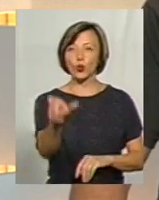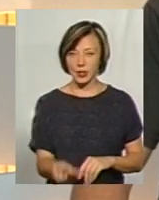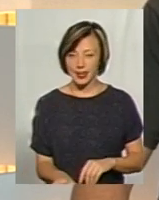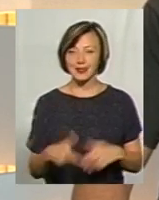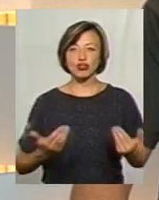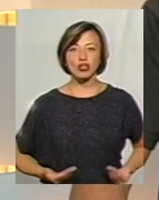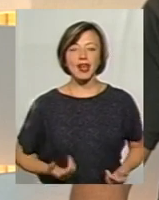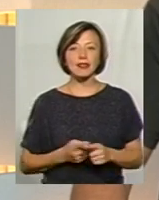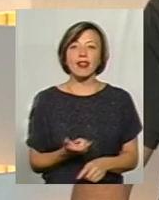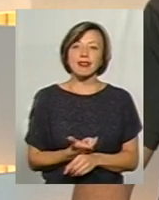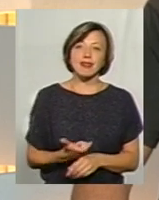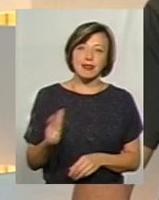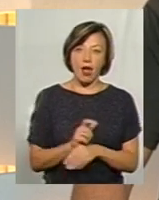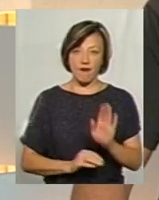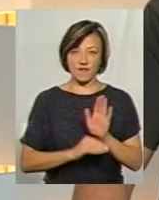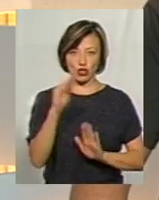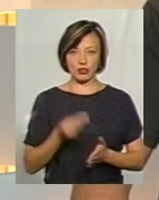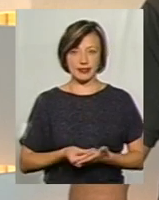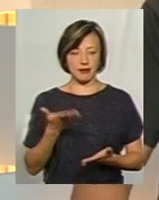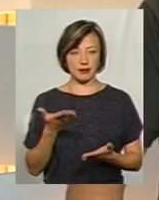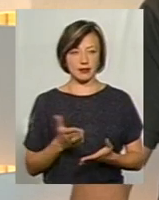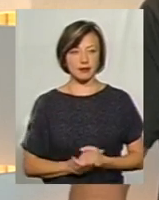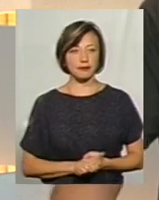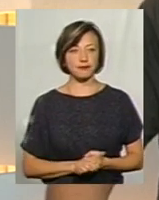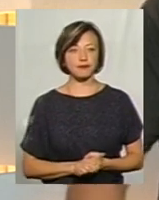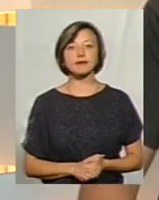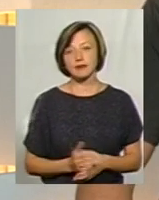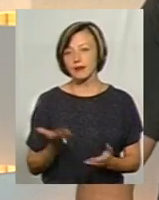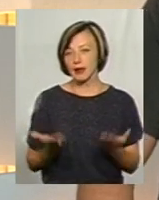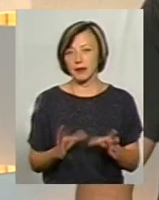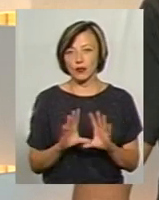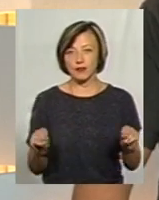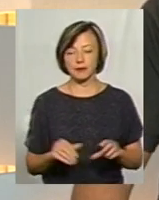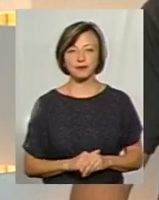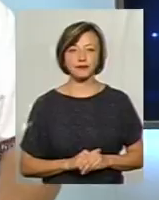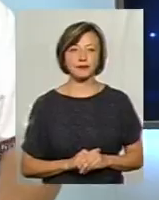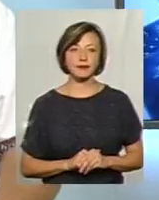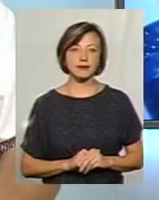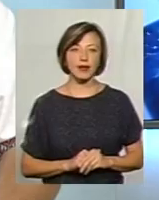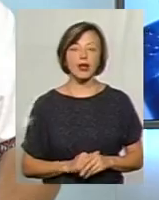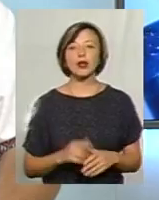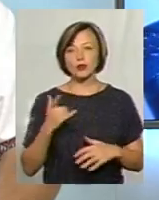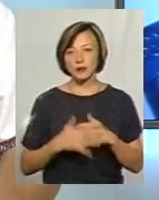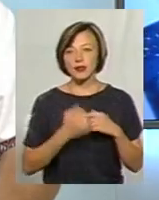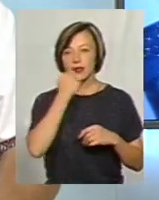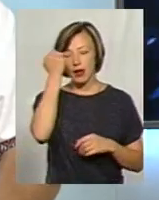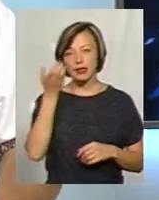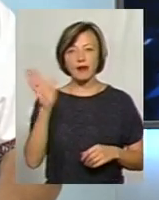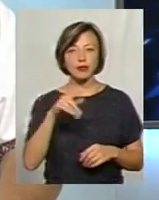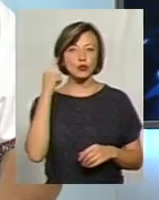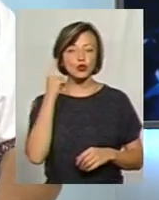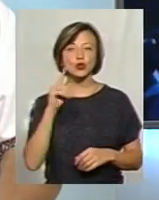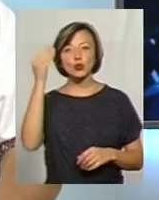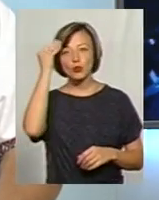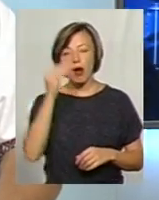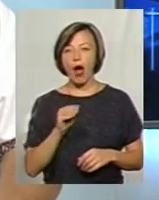людське життя, це є найвища цінність. Ну, напевно, ось так якось. Я зрозумів, дякую. Ну і що, давайте тепер почуємо, що